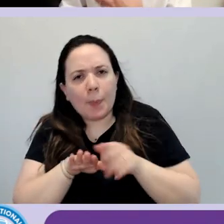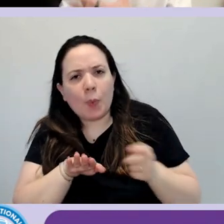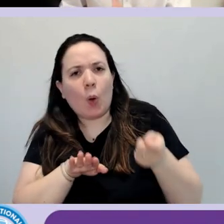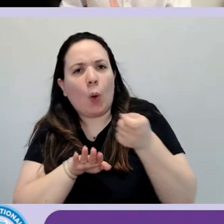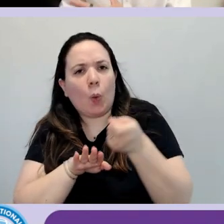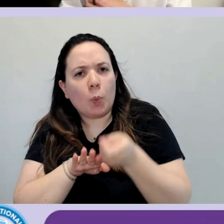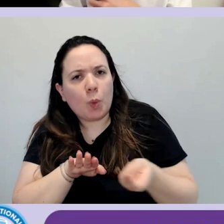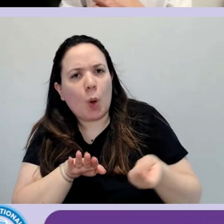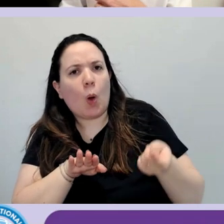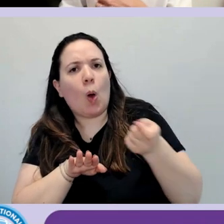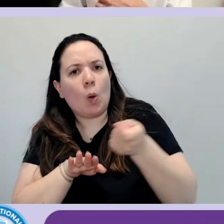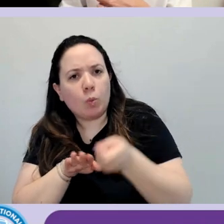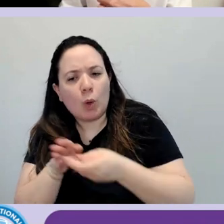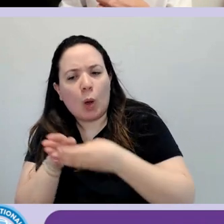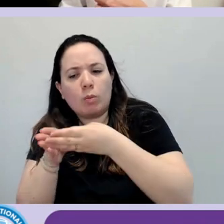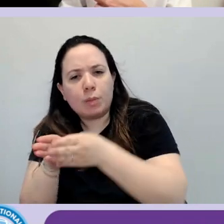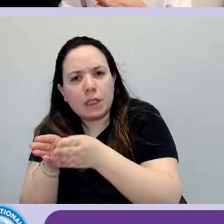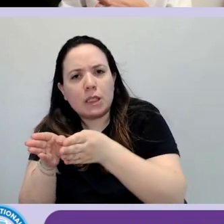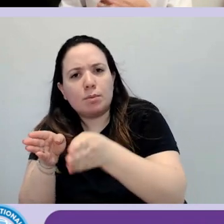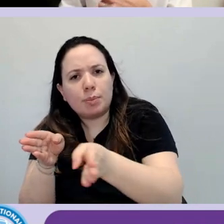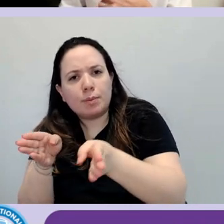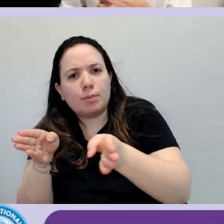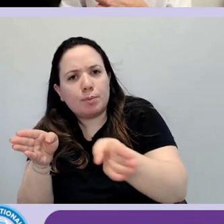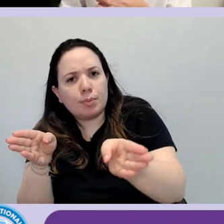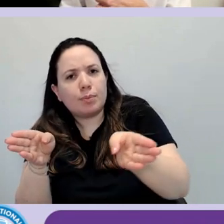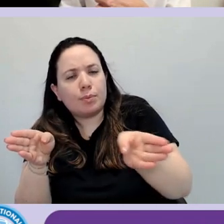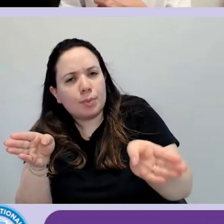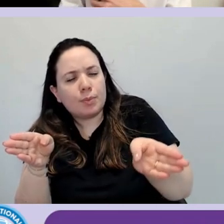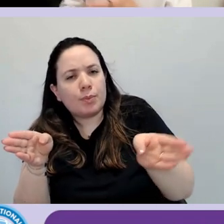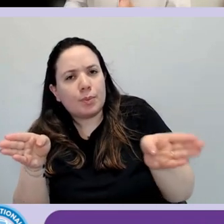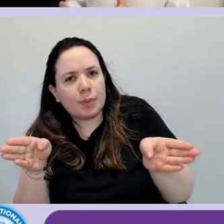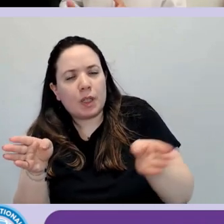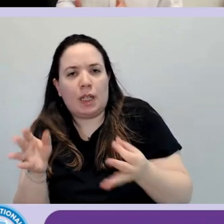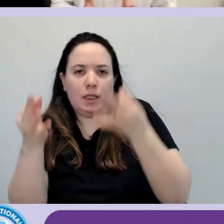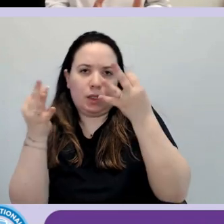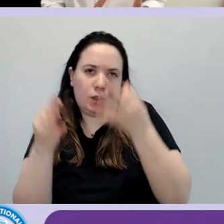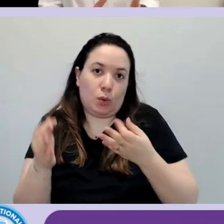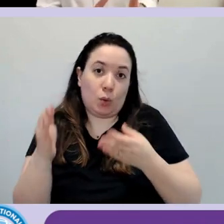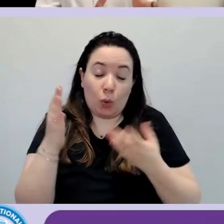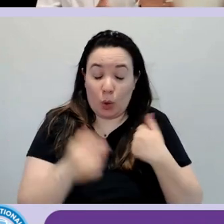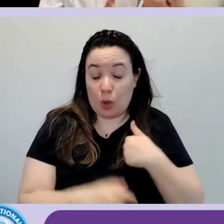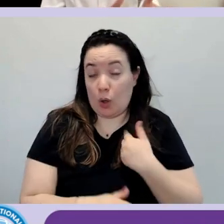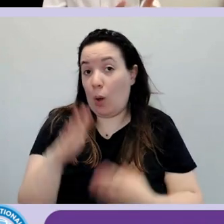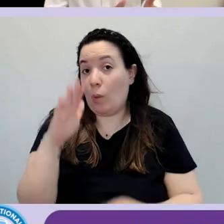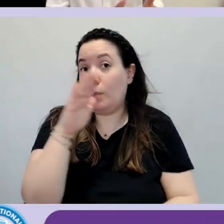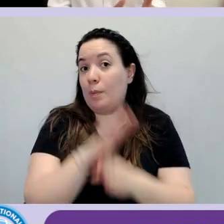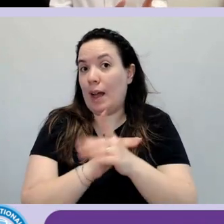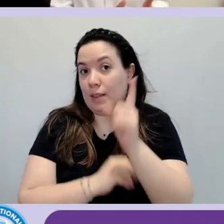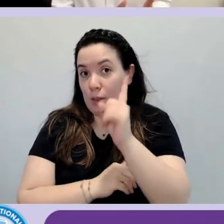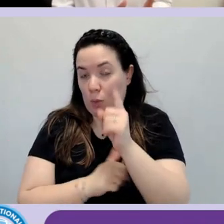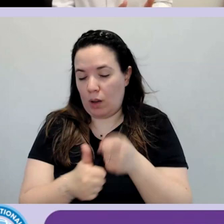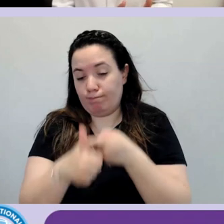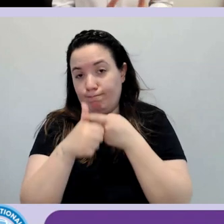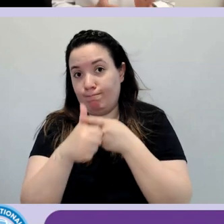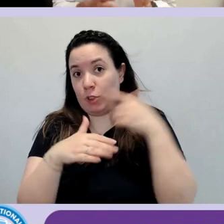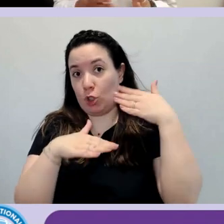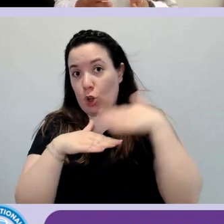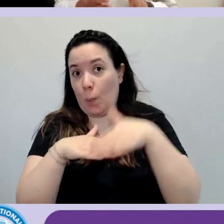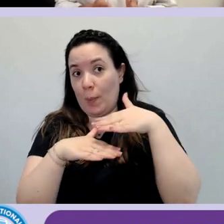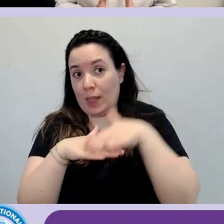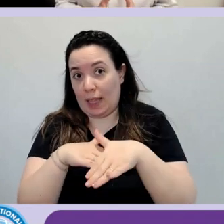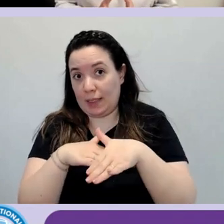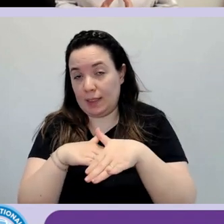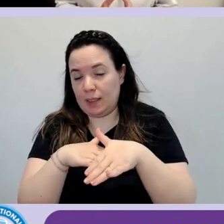Sicuramente la cosa da cui partirei è uno, competenze. Cioè